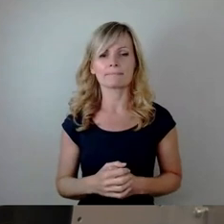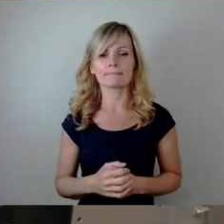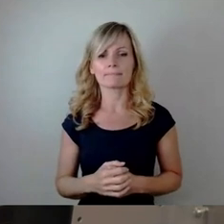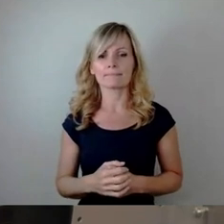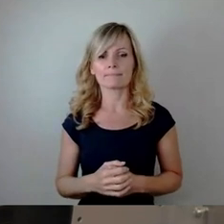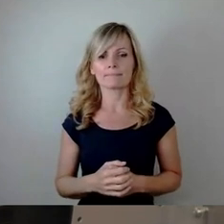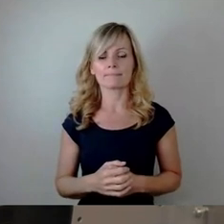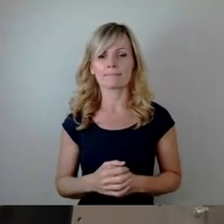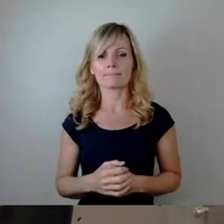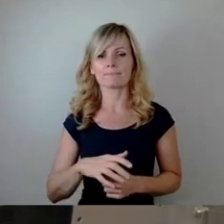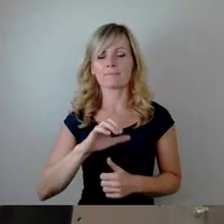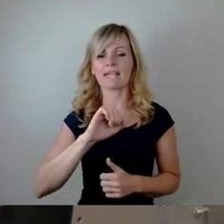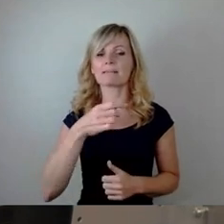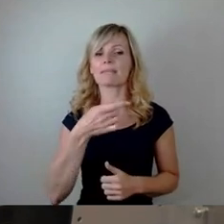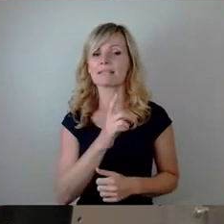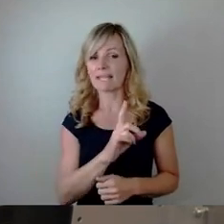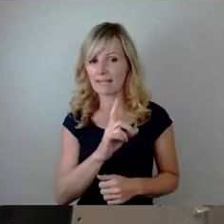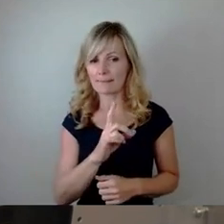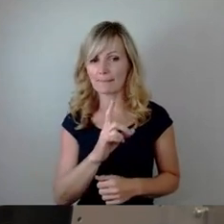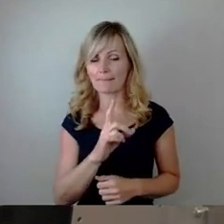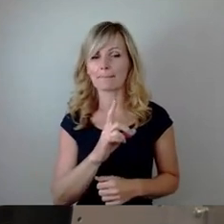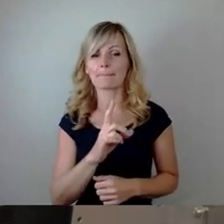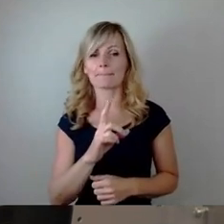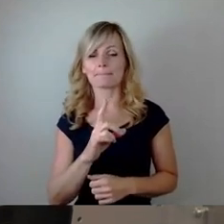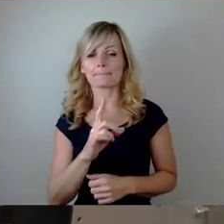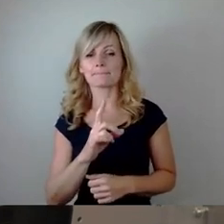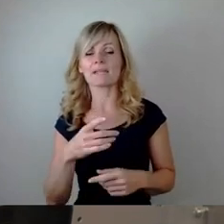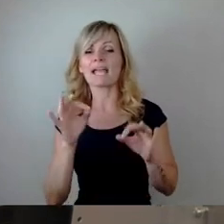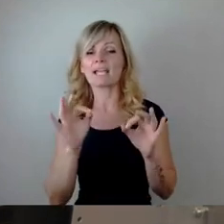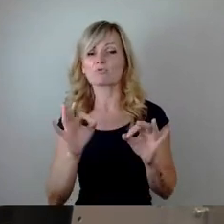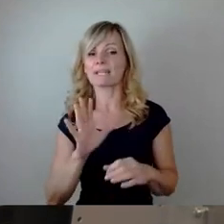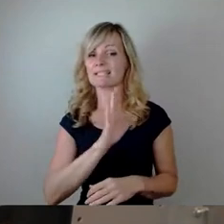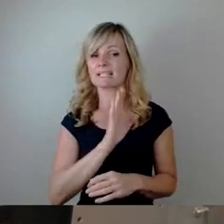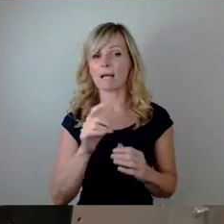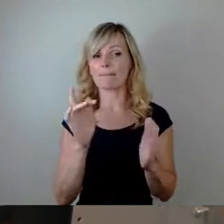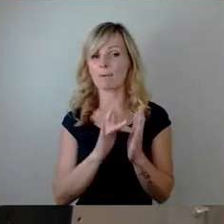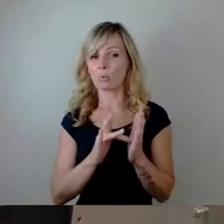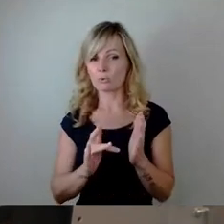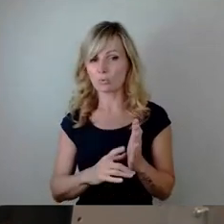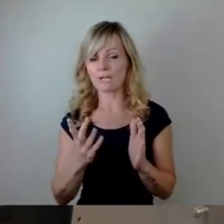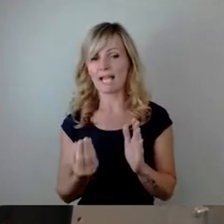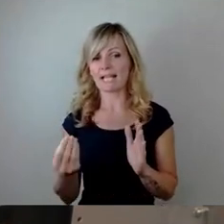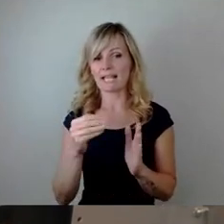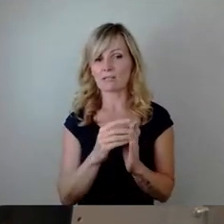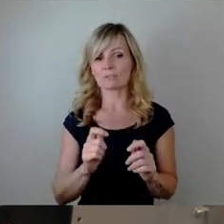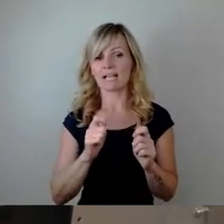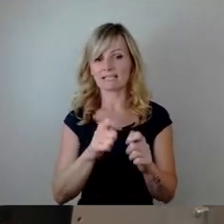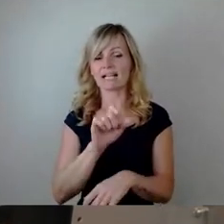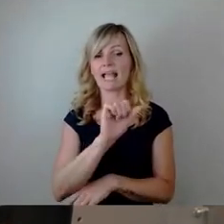erwartet die SPD entsprechend ihrer Begründung im Ergänzungsantrag sogar 11 Millionen Euro.